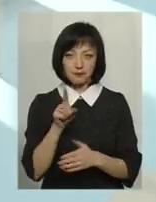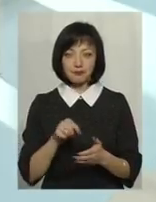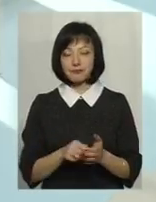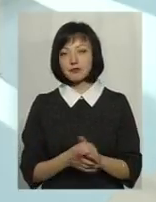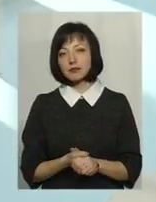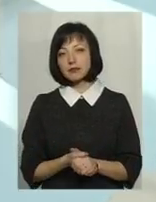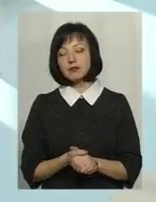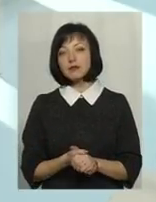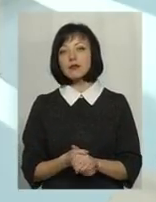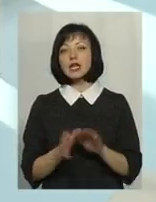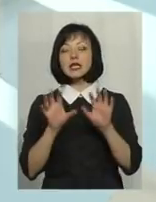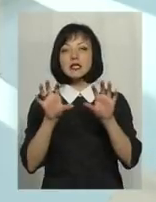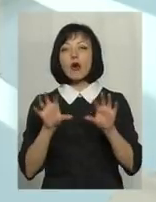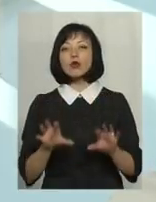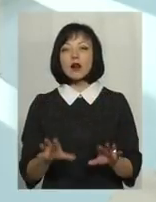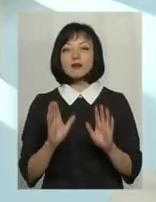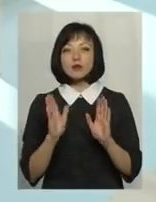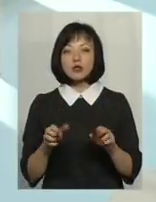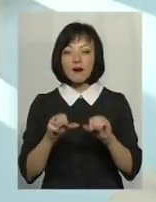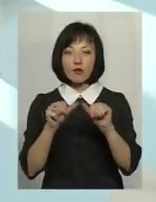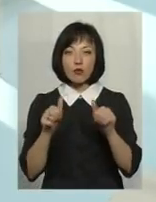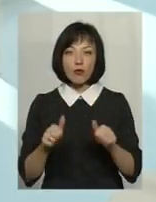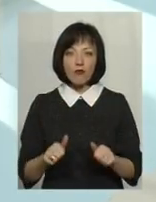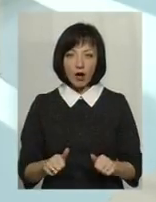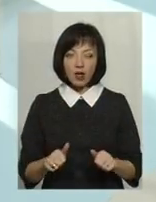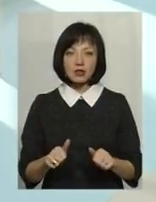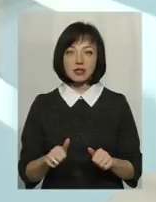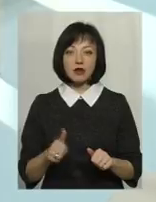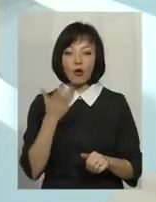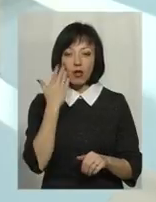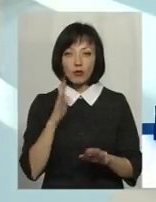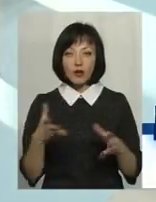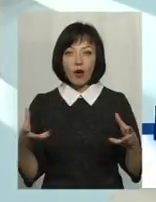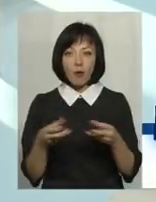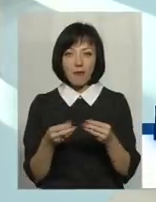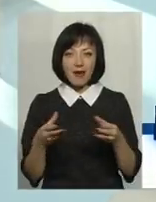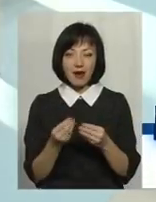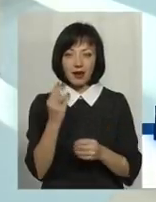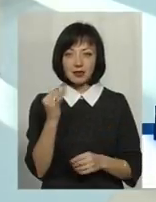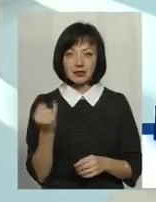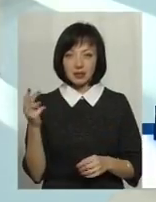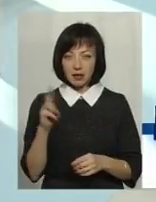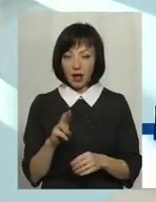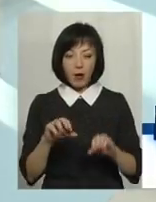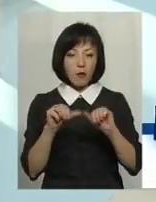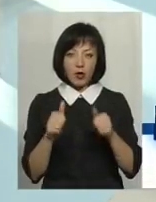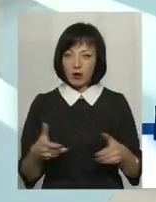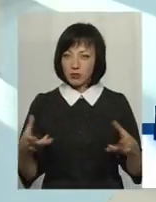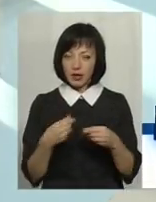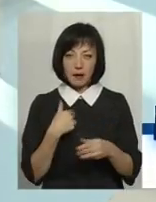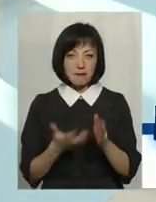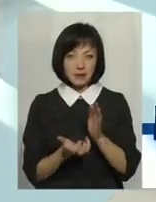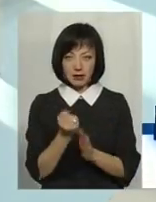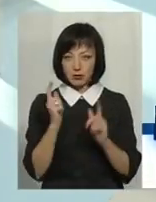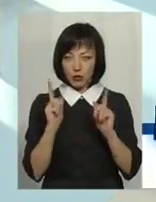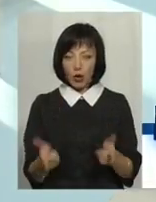Законодавство буде підлаштовуватися, буде формуватися у нас сама кооперація. Звичайно, ми модель кооперації однозначно підтримуємо, тому що будь